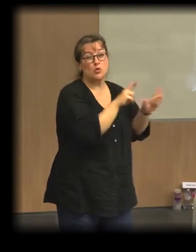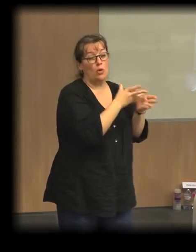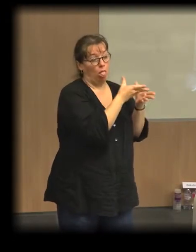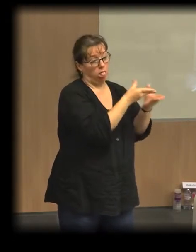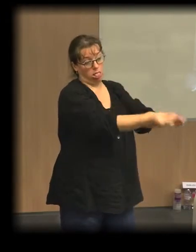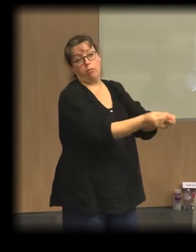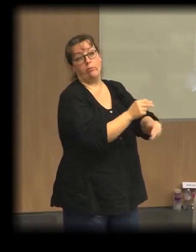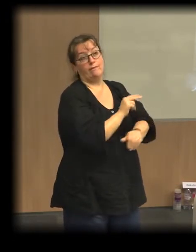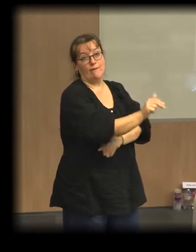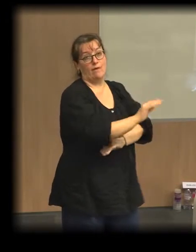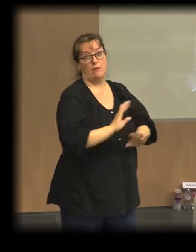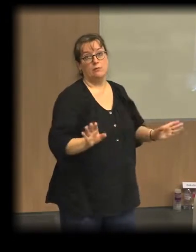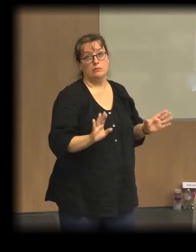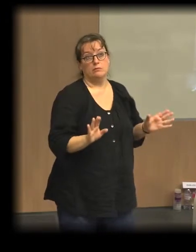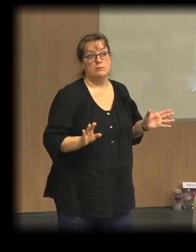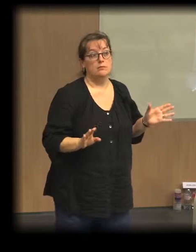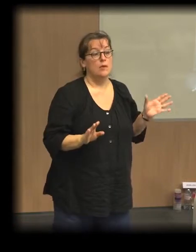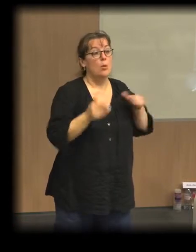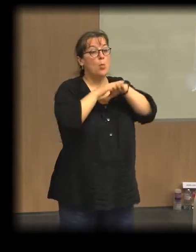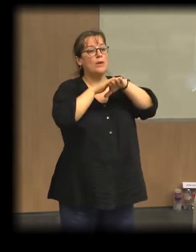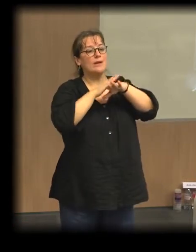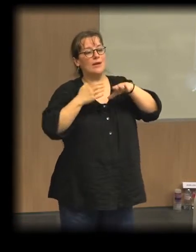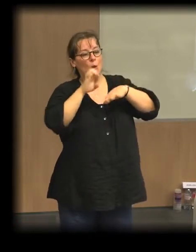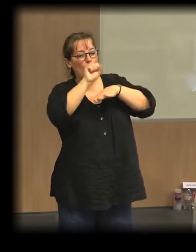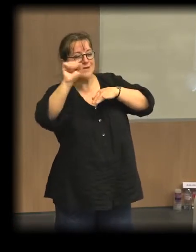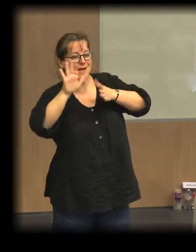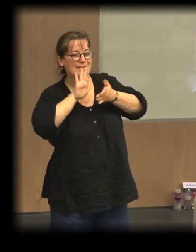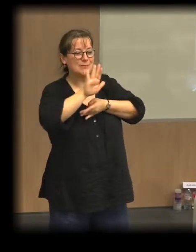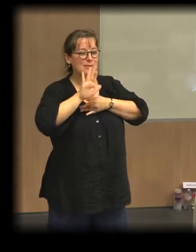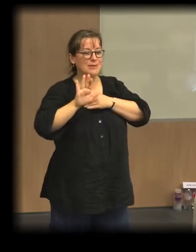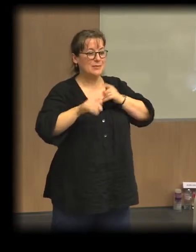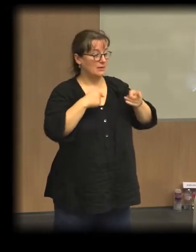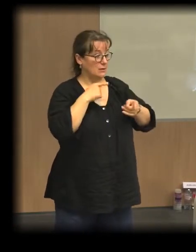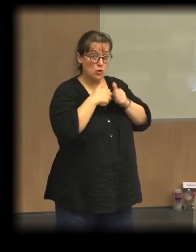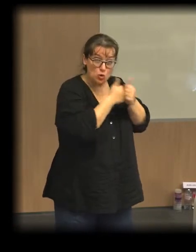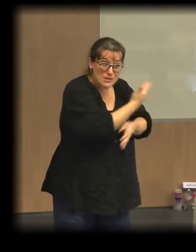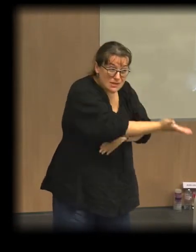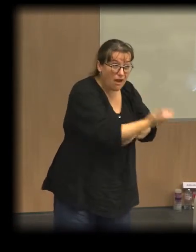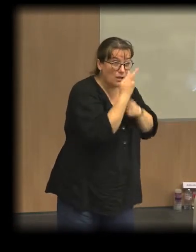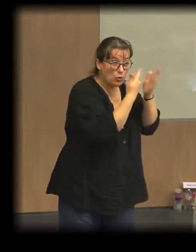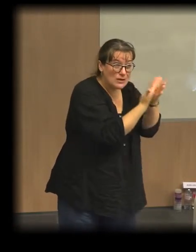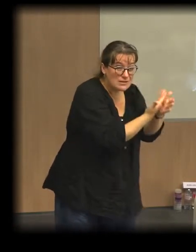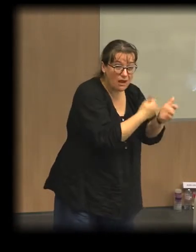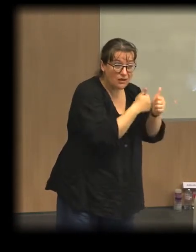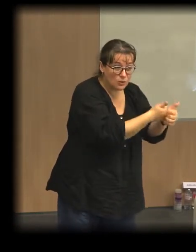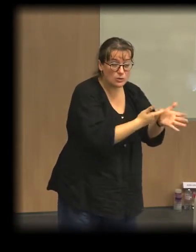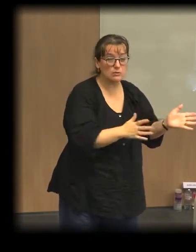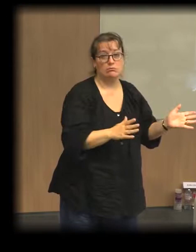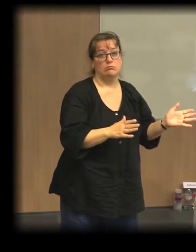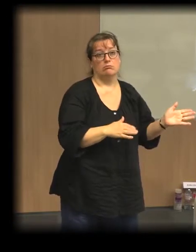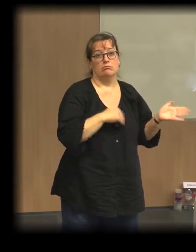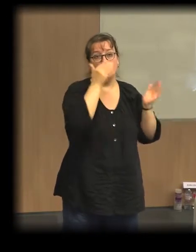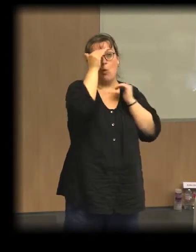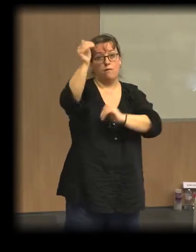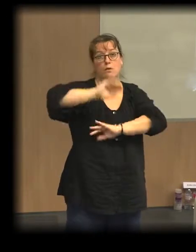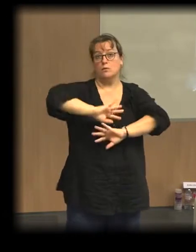aboutit finalement à annuler la spécificité de l'économie sociale et solidaire et à